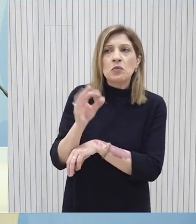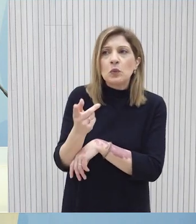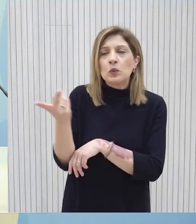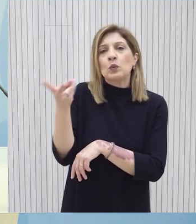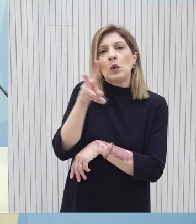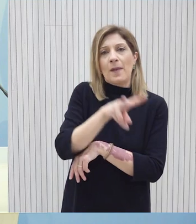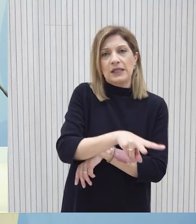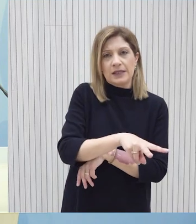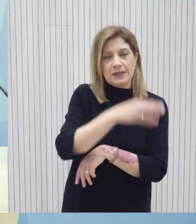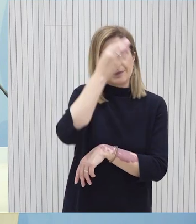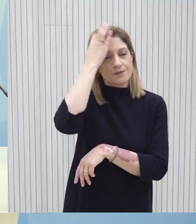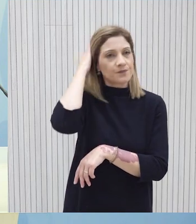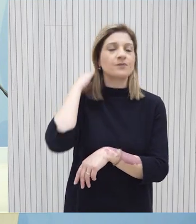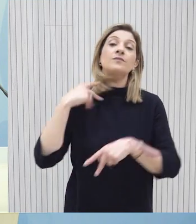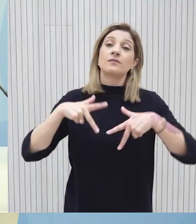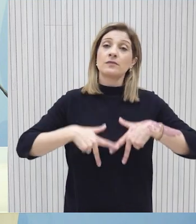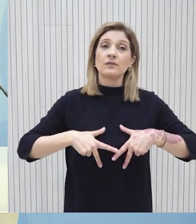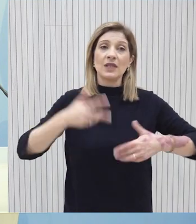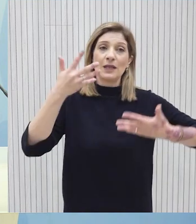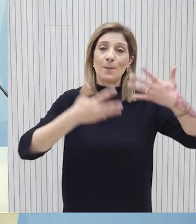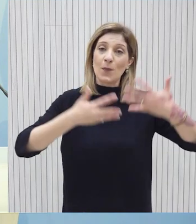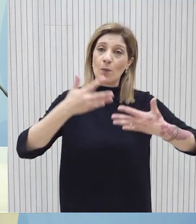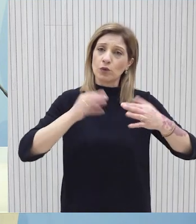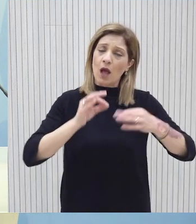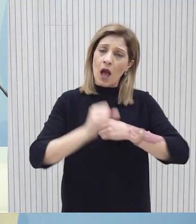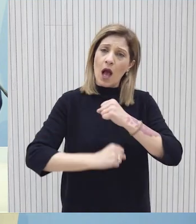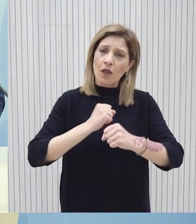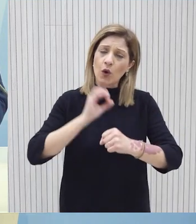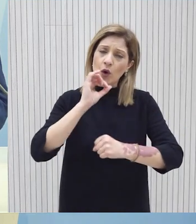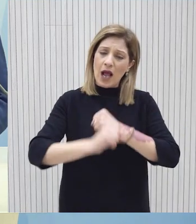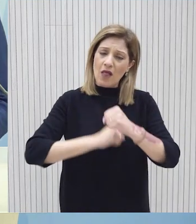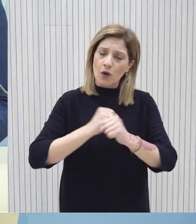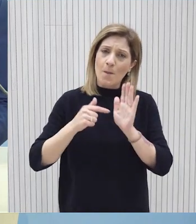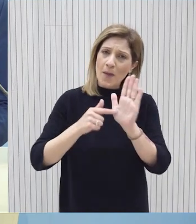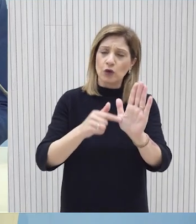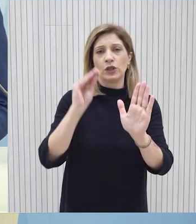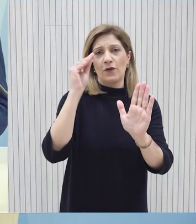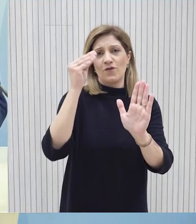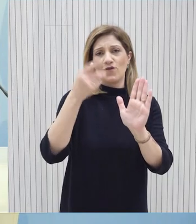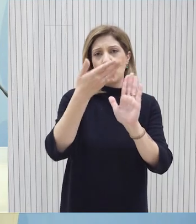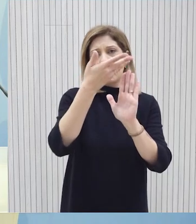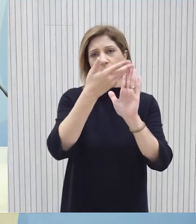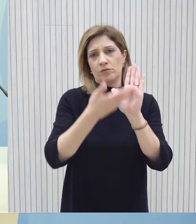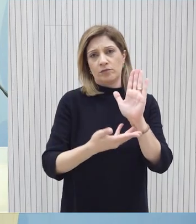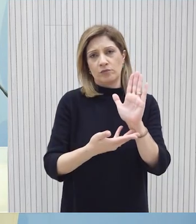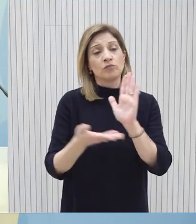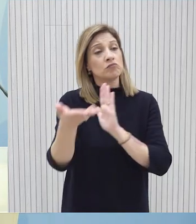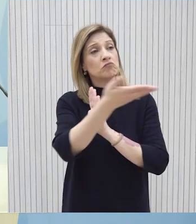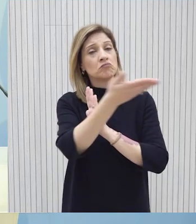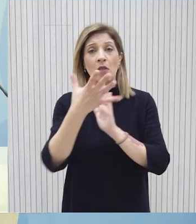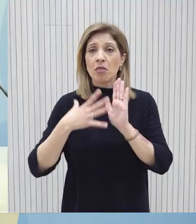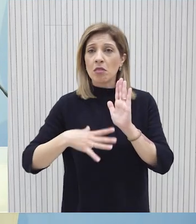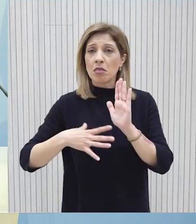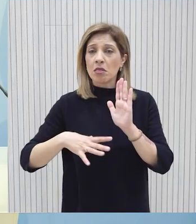αντιλαμβάνεστε το όπως ο κρατικός προπλογισμός παρουσιάζεται κάθε χρόνο στην Βουλή των Αντιπροσώπων και συζητείται είναι διαθέσιμος και μπορεί